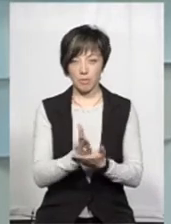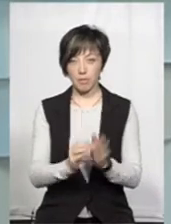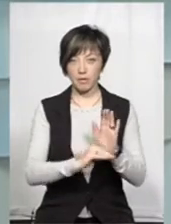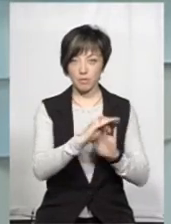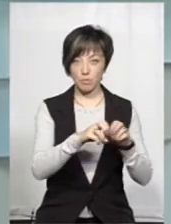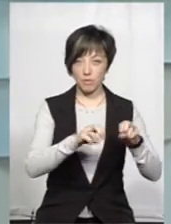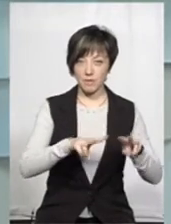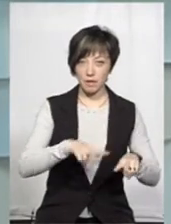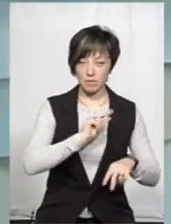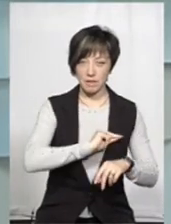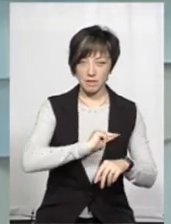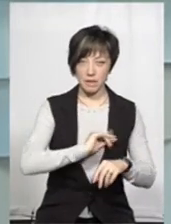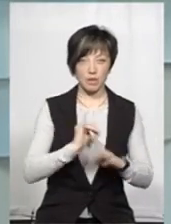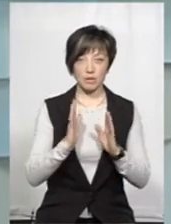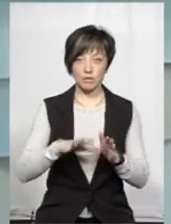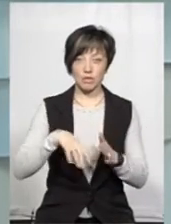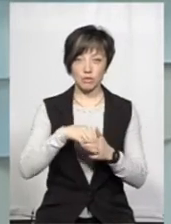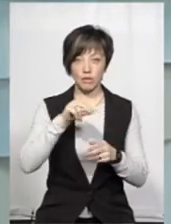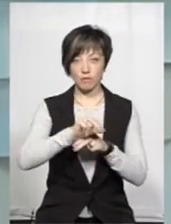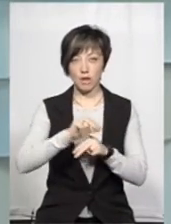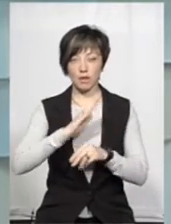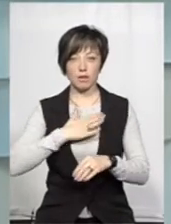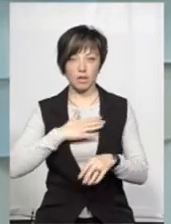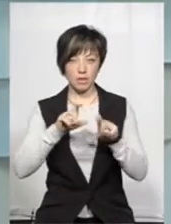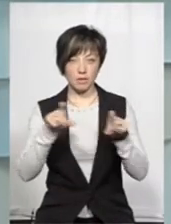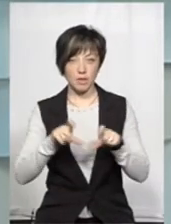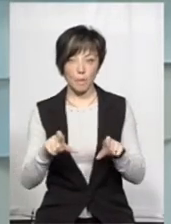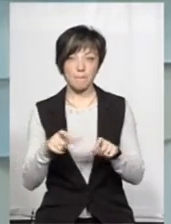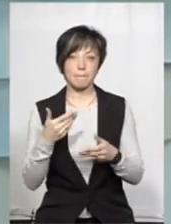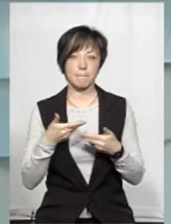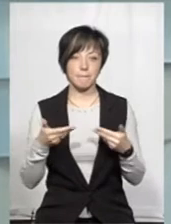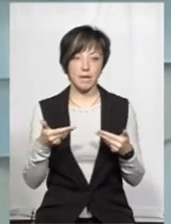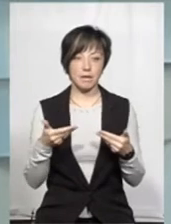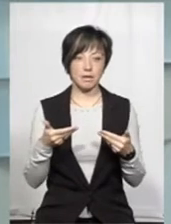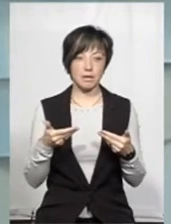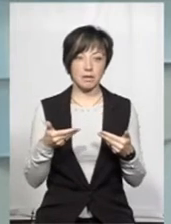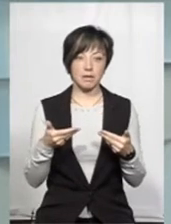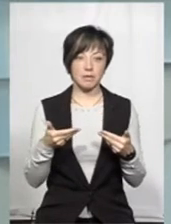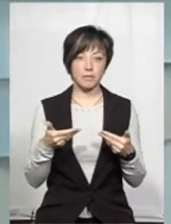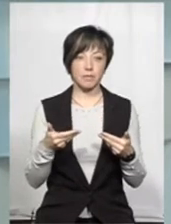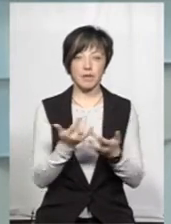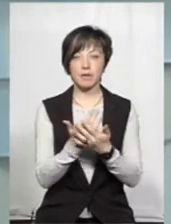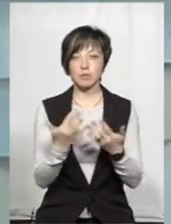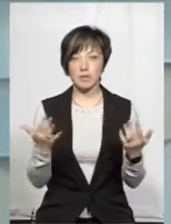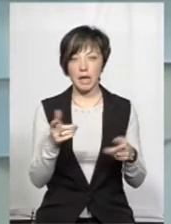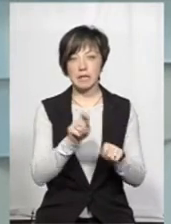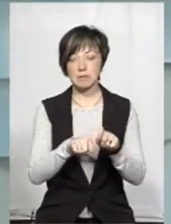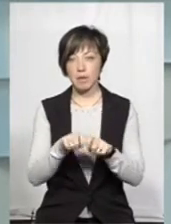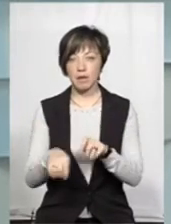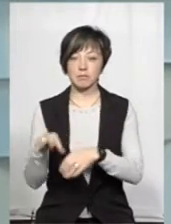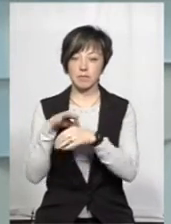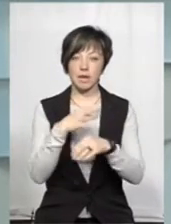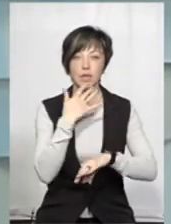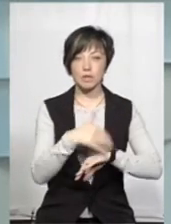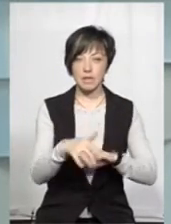підвищуємо професіоналізм не лише за рахунок навчання в наших навчальних закладах. Ми беремо різноманітних експертів,